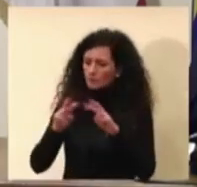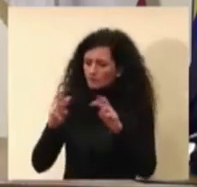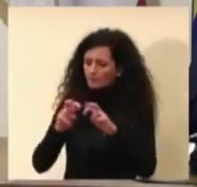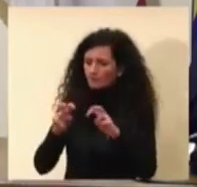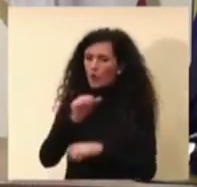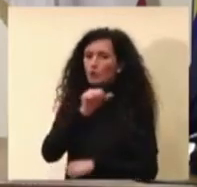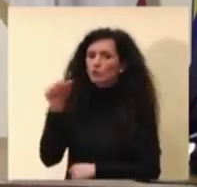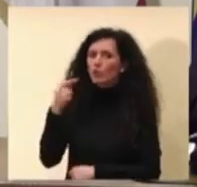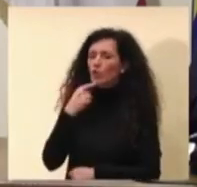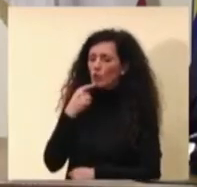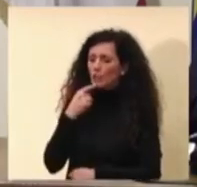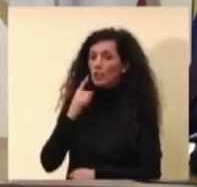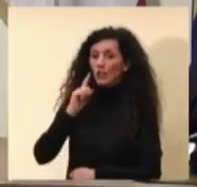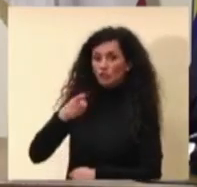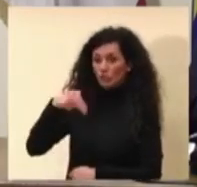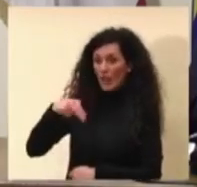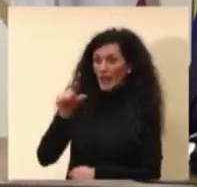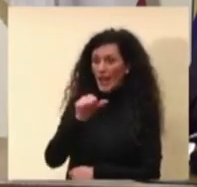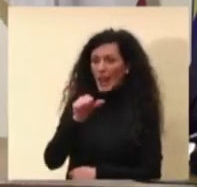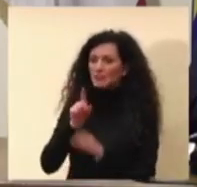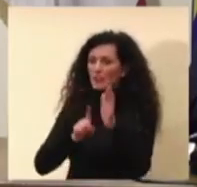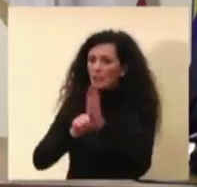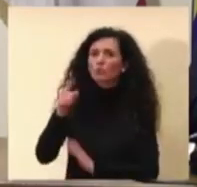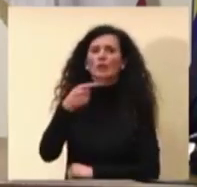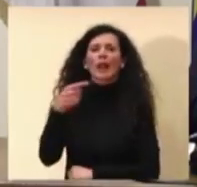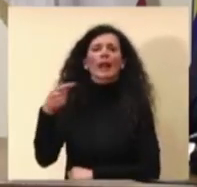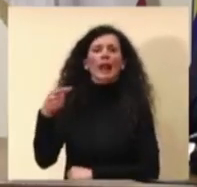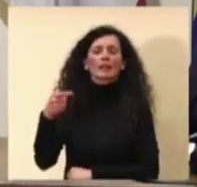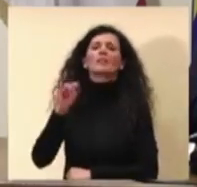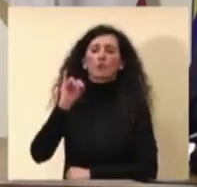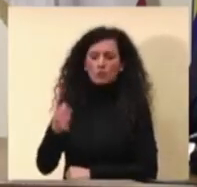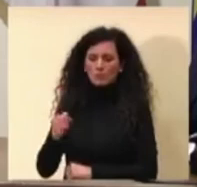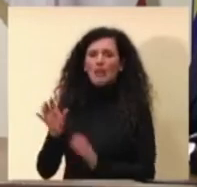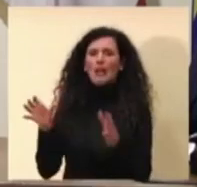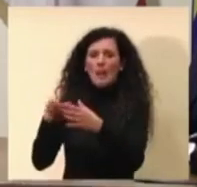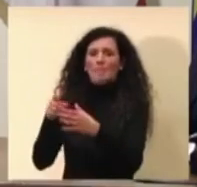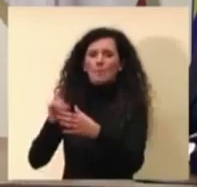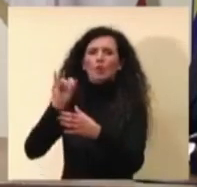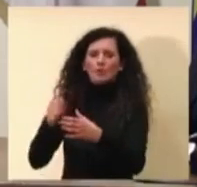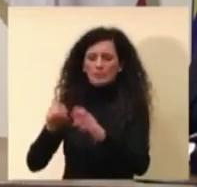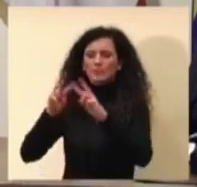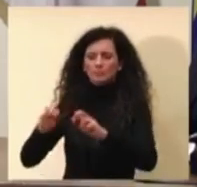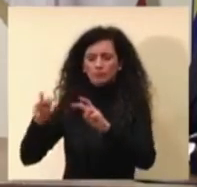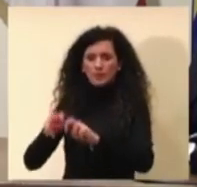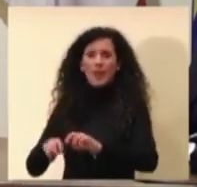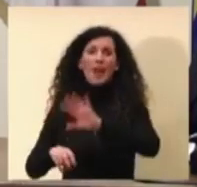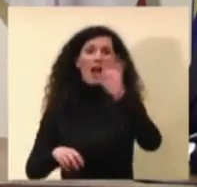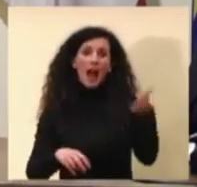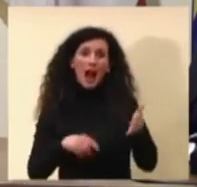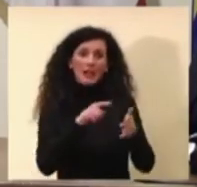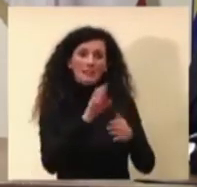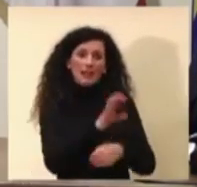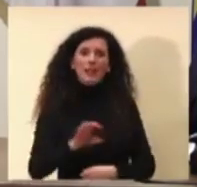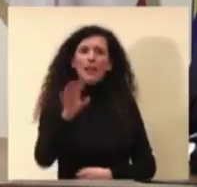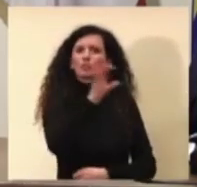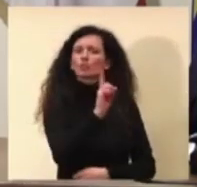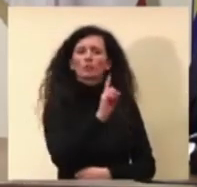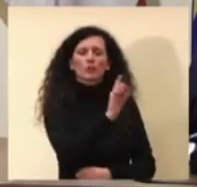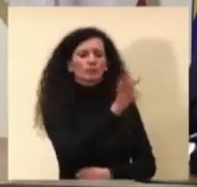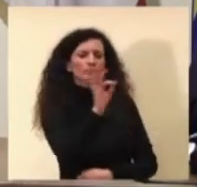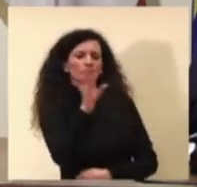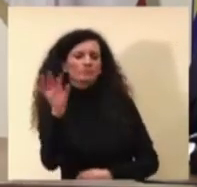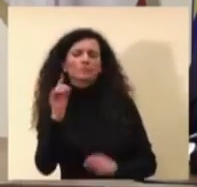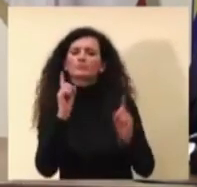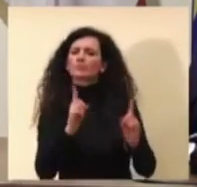risultavano negativi al GNS per due regioni invece è stato fatto direttamente il sequenziamento allora fare un